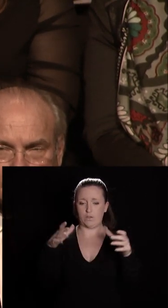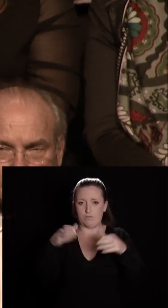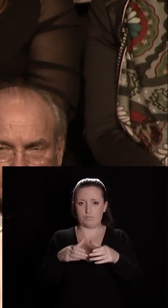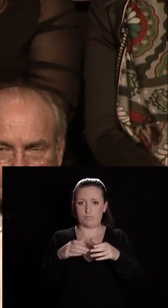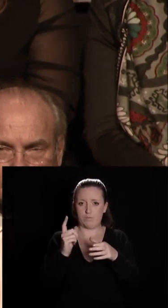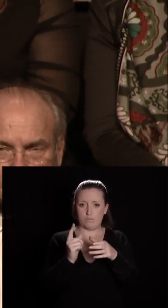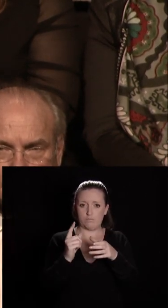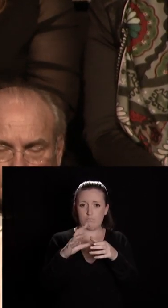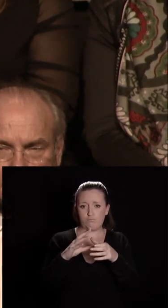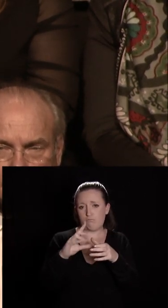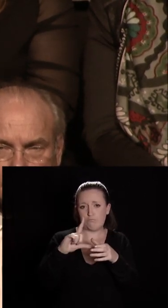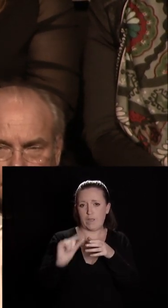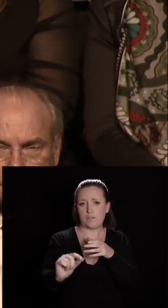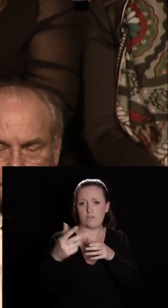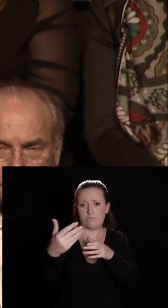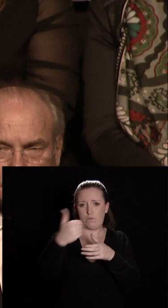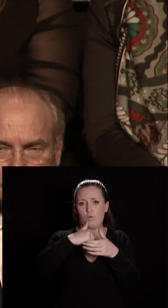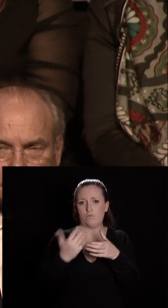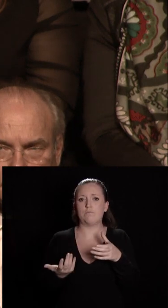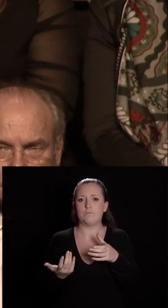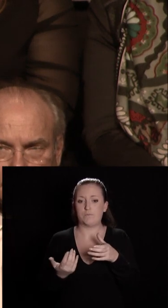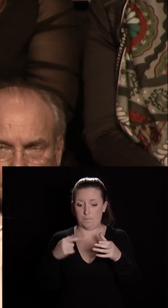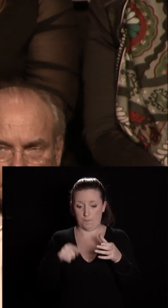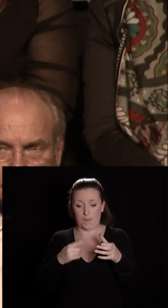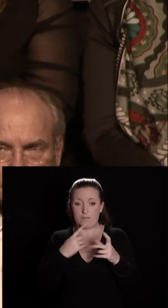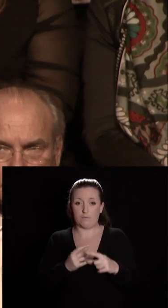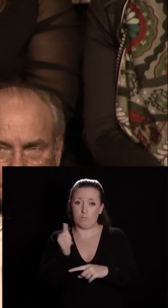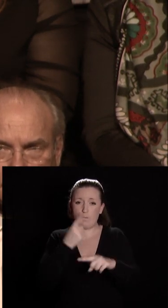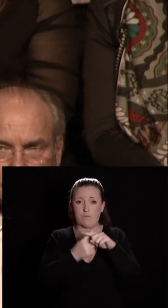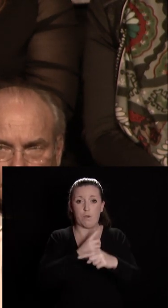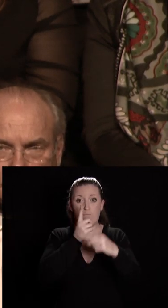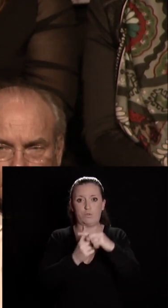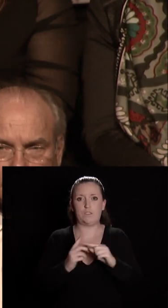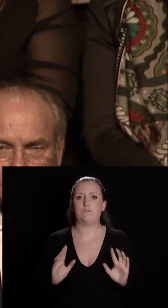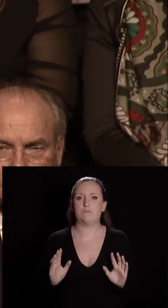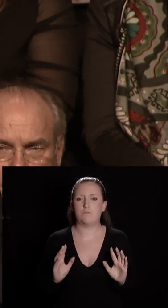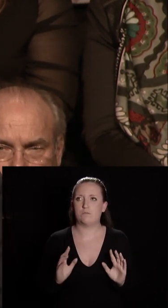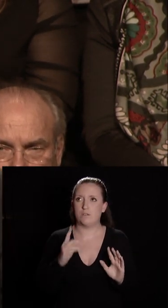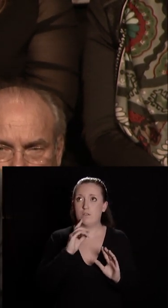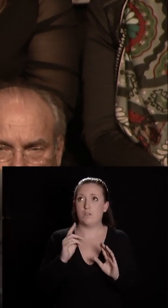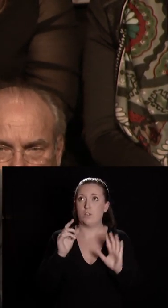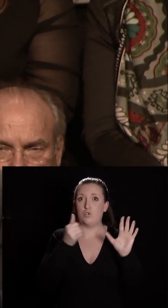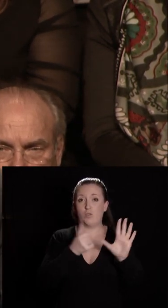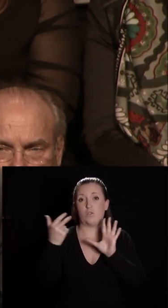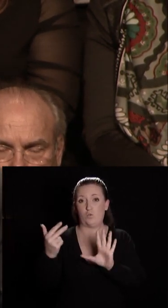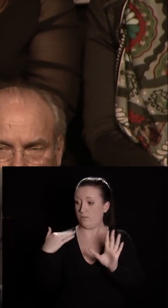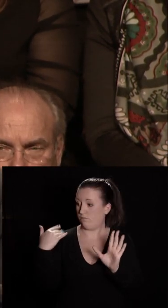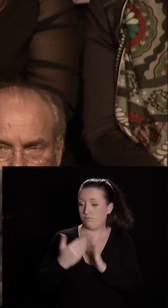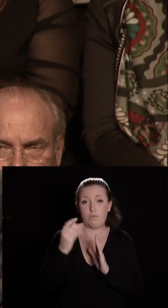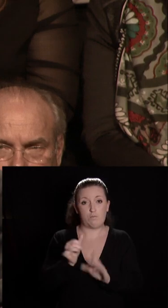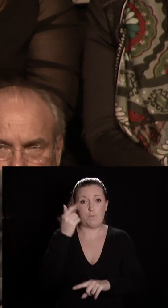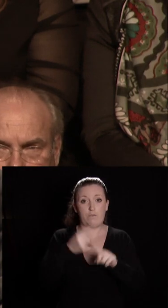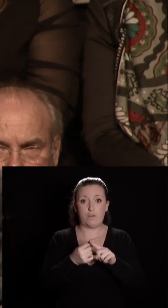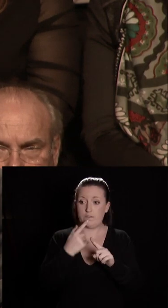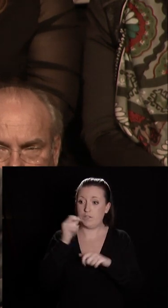métropole et ceux qui y entrent. Pour la première fois, notre solde migratoire est positif. Pour la première fois, depuis 1968, plus de personnes sont